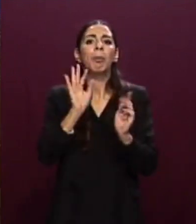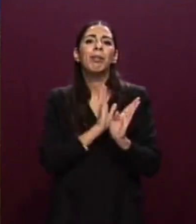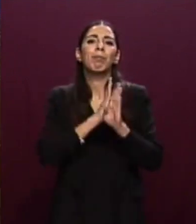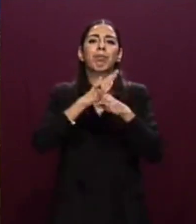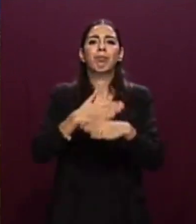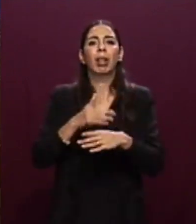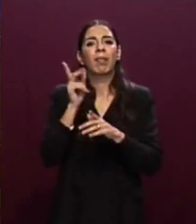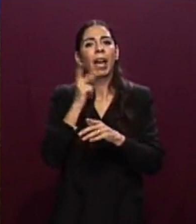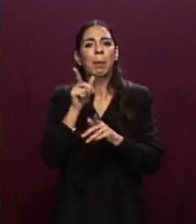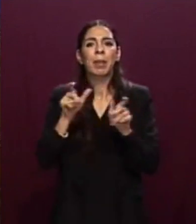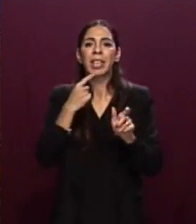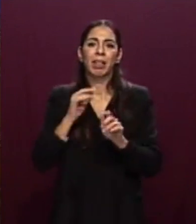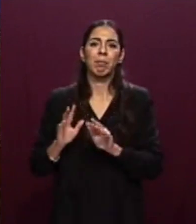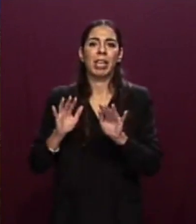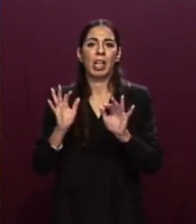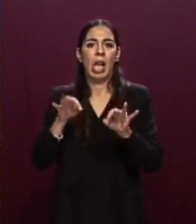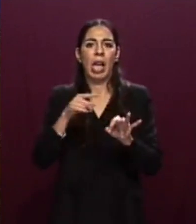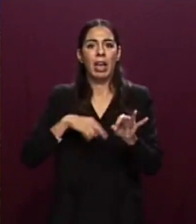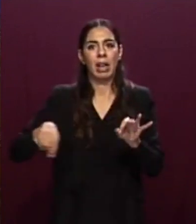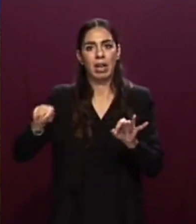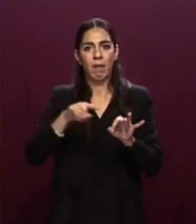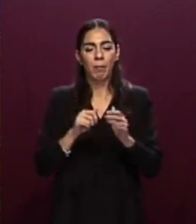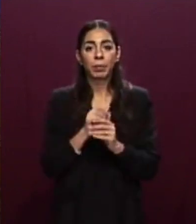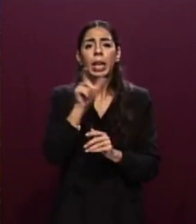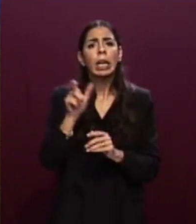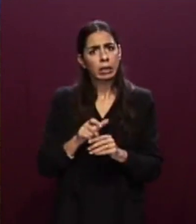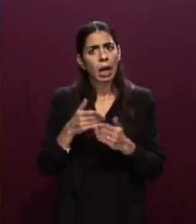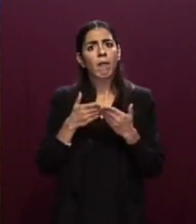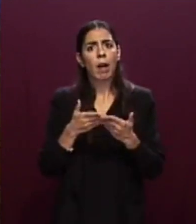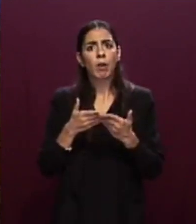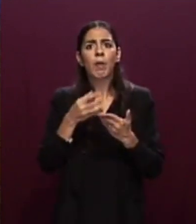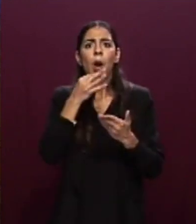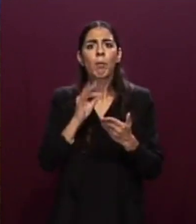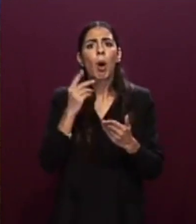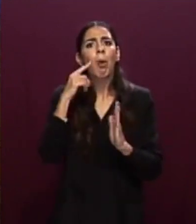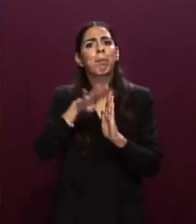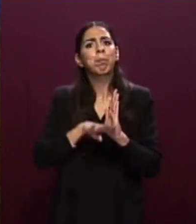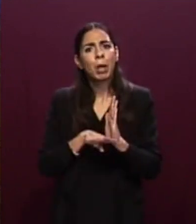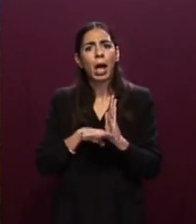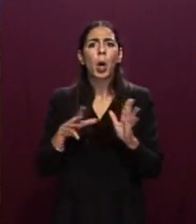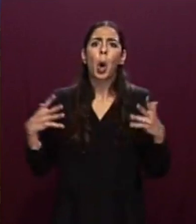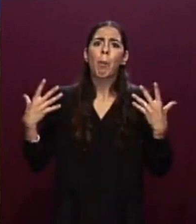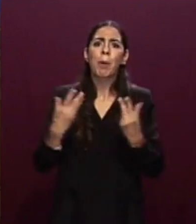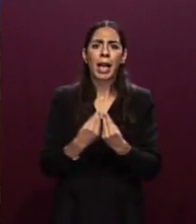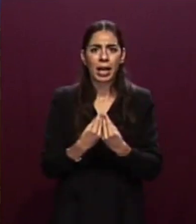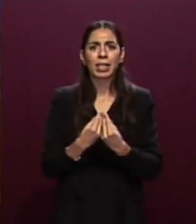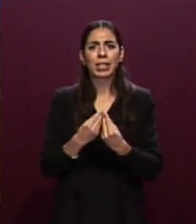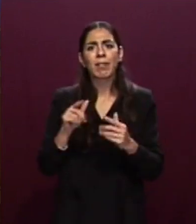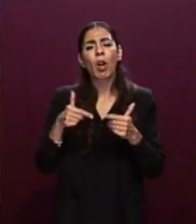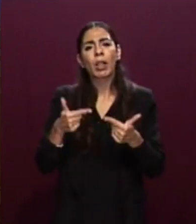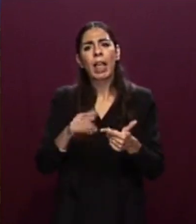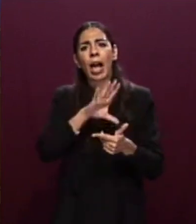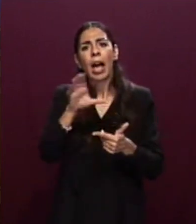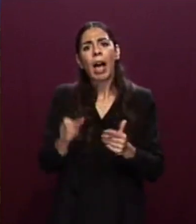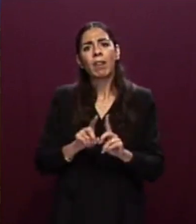L'Italia è favorevole ad un piano complessivo di sostegno e sviluppo del Nord Africa, che coniughe le misure per la crescita con quelle per la